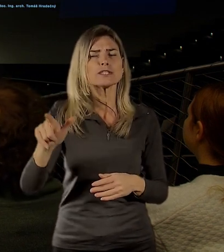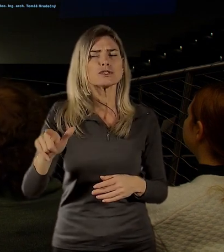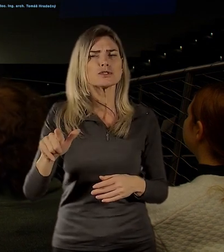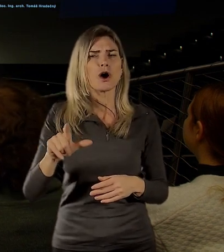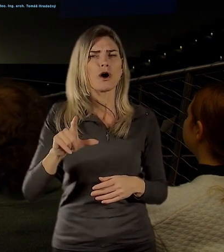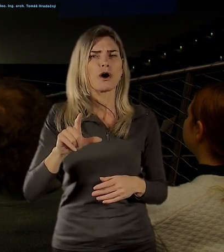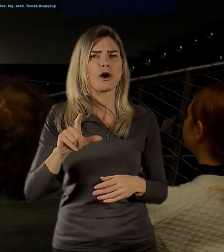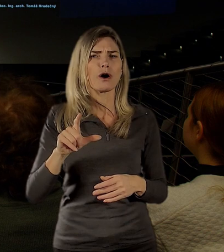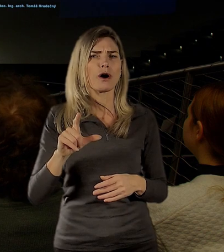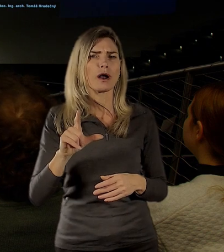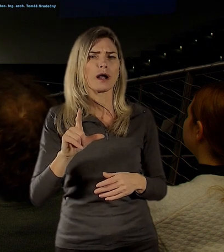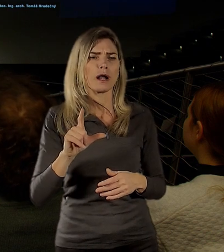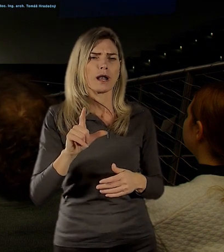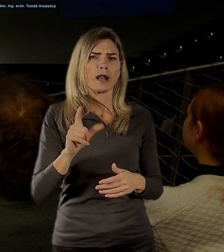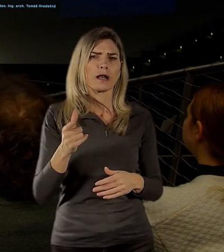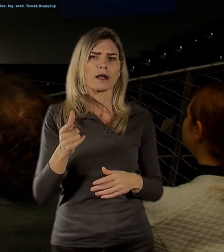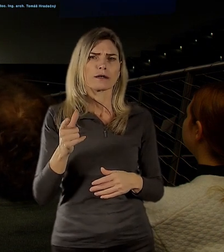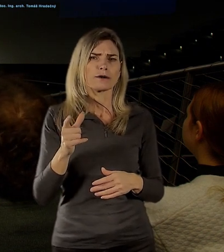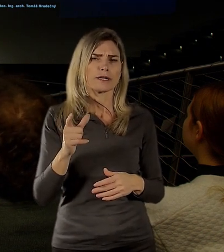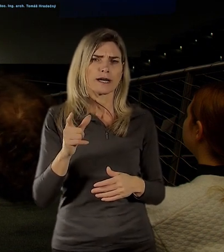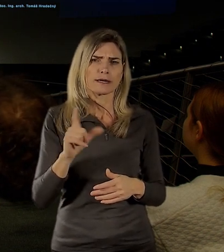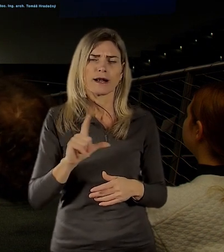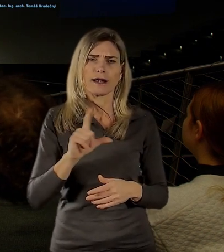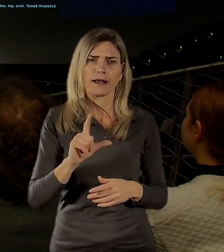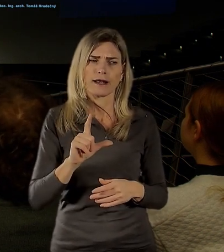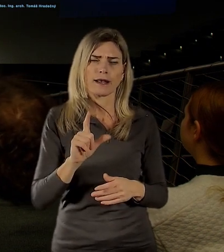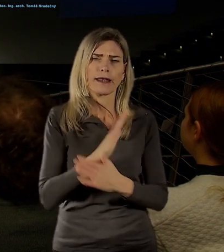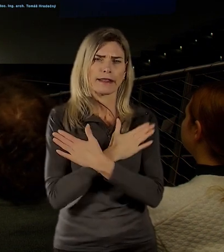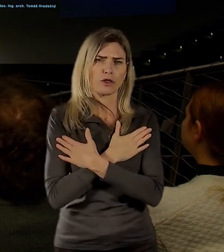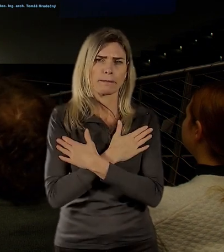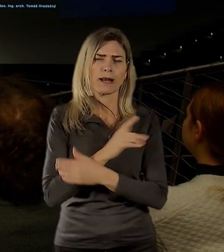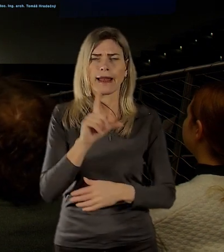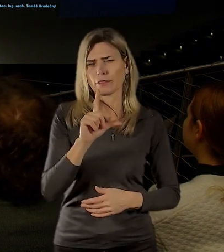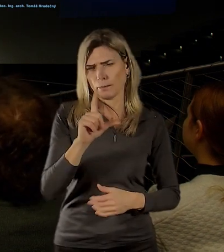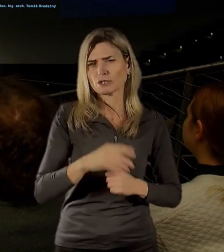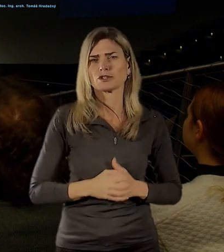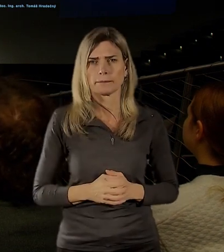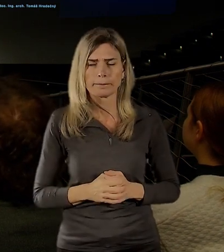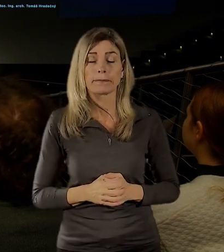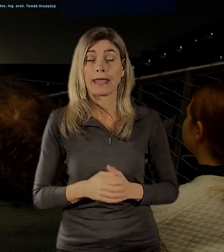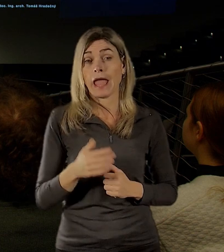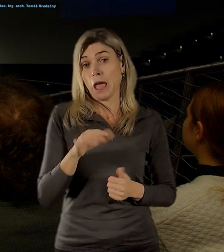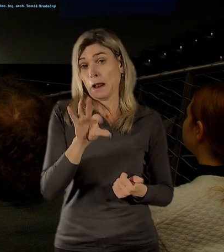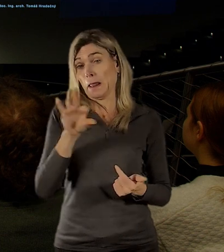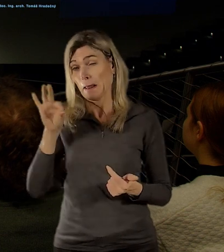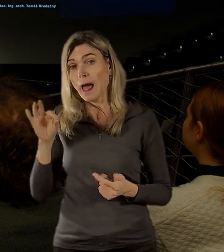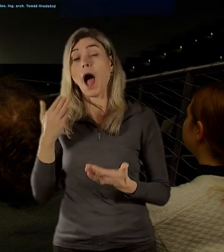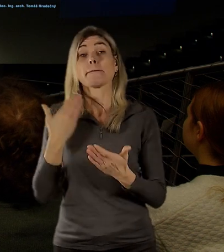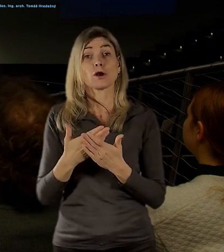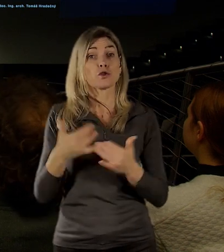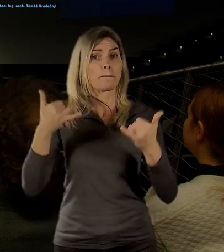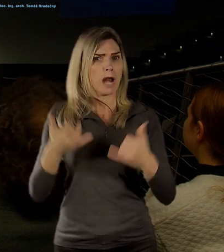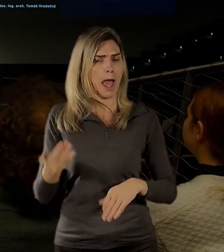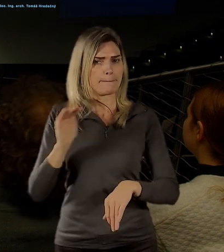sladbám vlastně jsme byli osloveni jako jeden z týmů pražským magistrátem, abychom